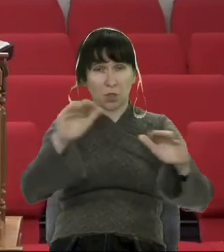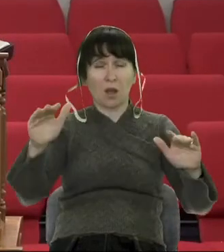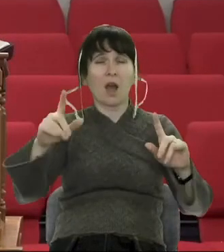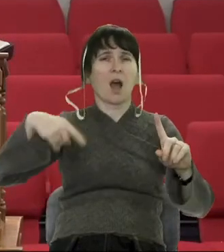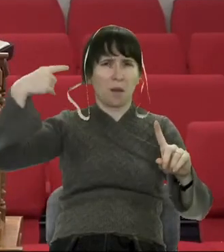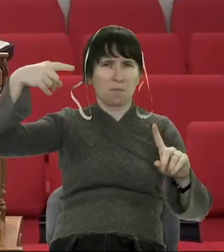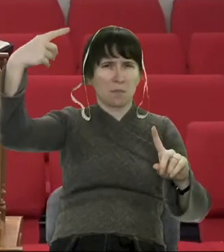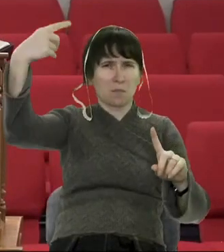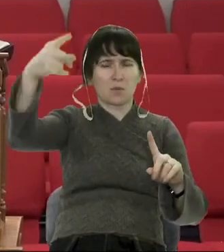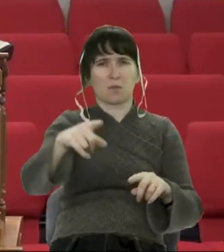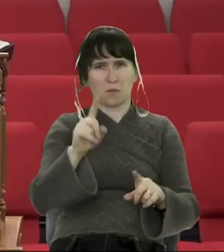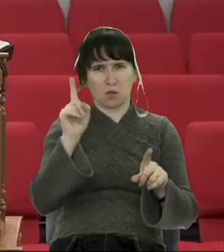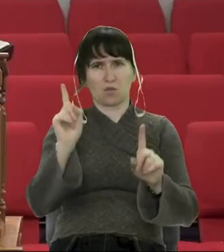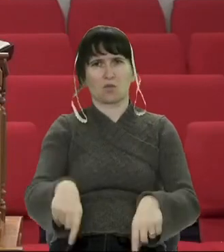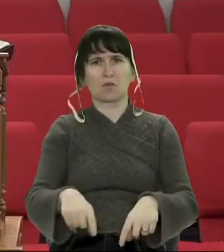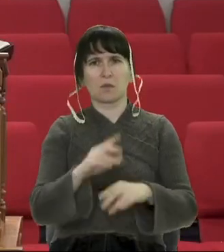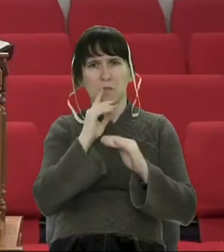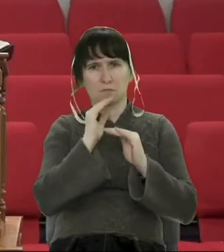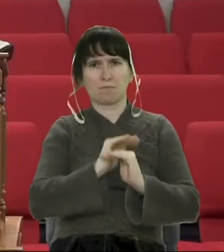потім.